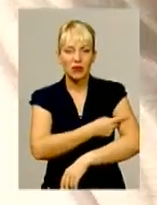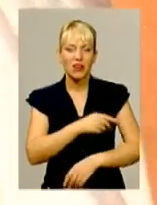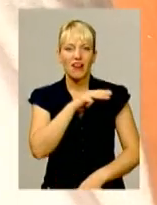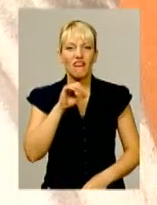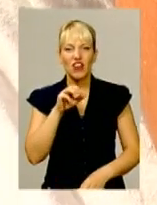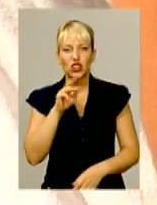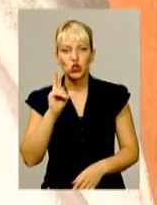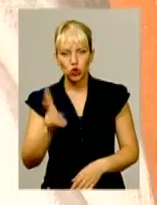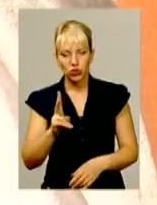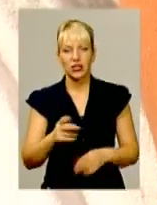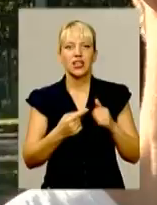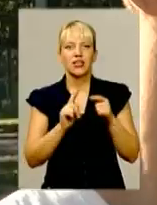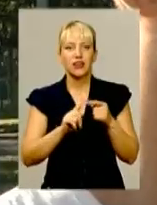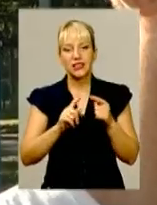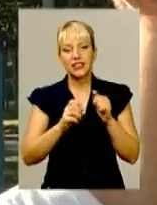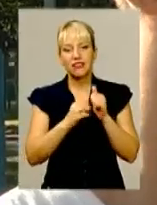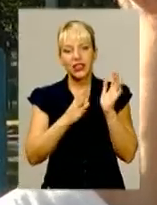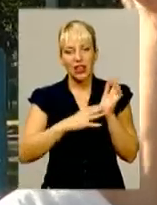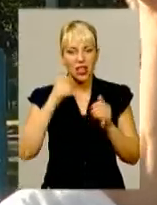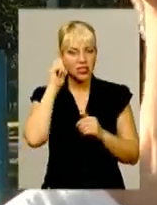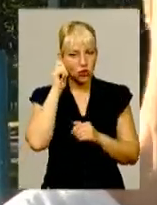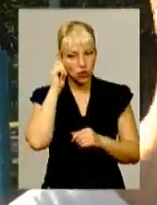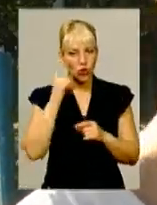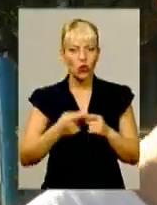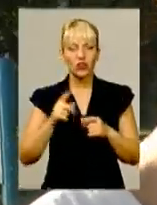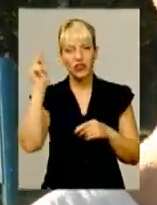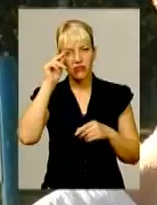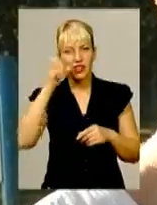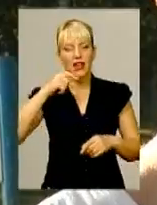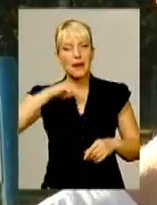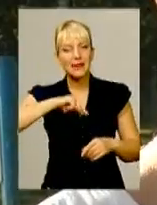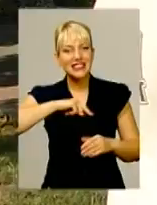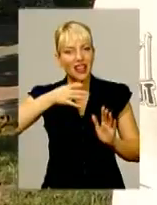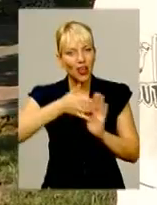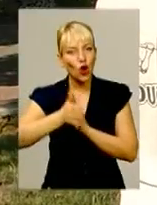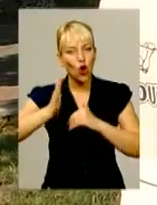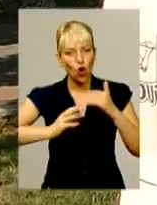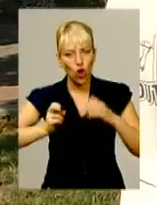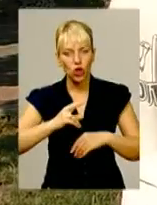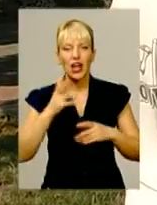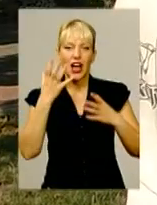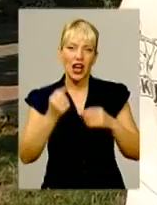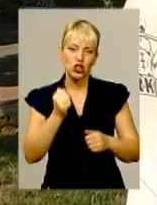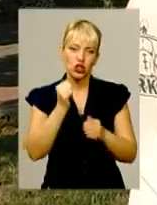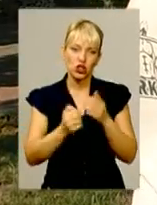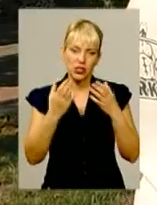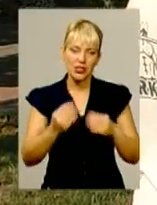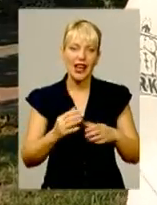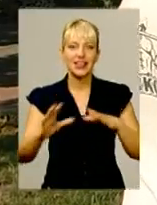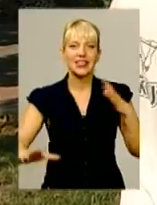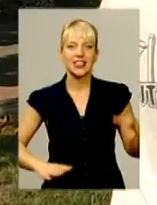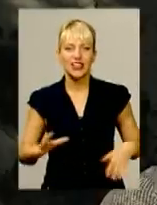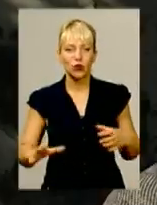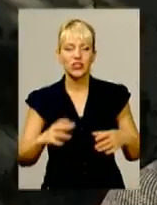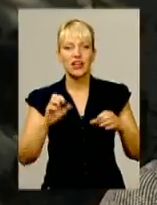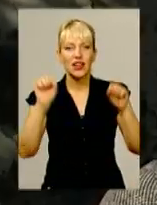Фещук. Студент. Навчається в одному з хмельницьких вишів на психолога. А ще щодня тренується на брусах і на перекладині. Результат